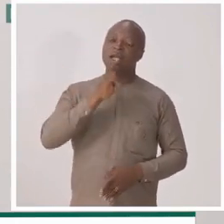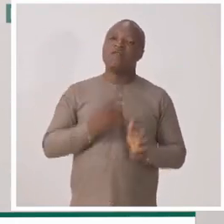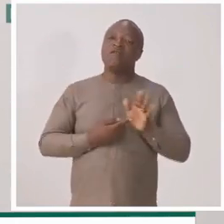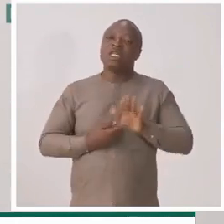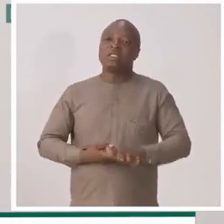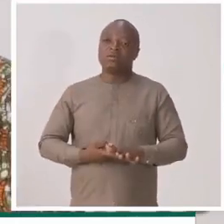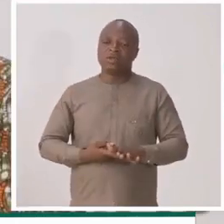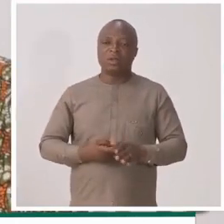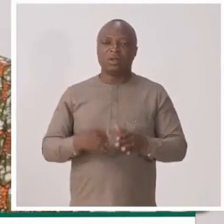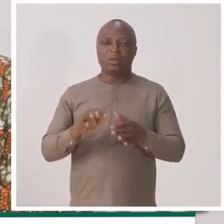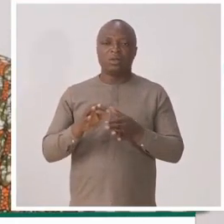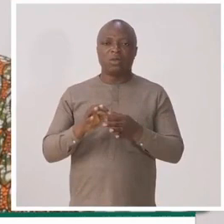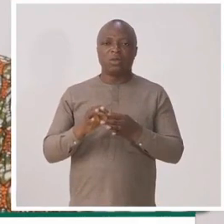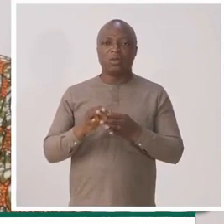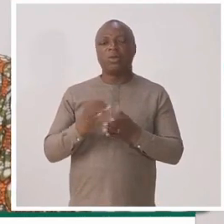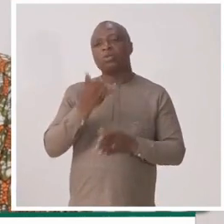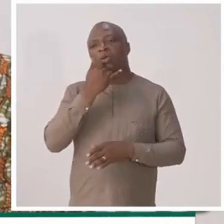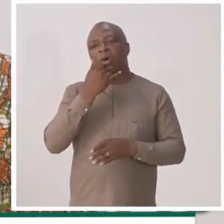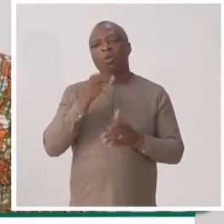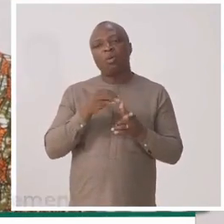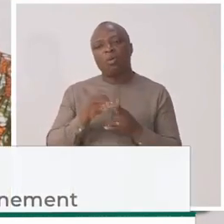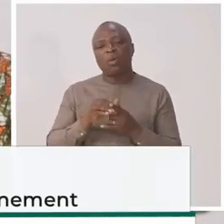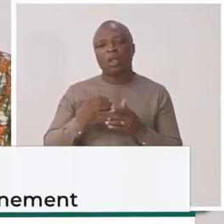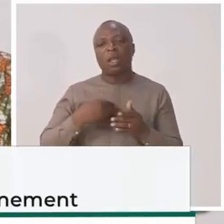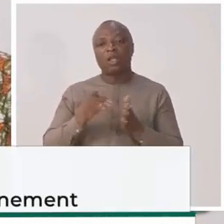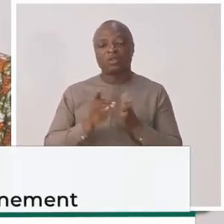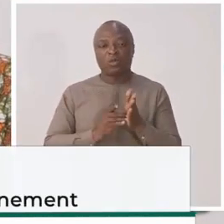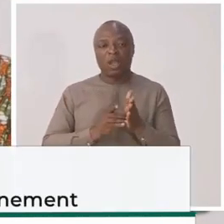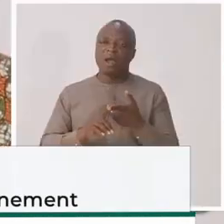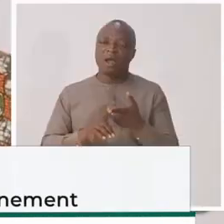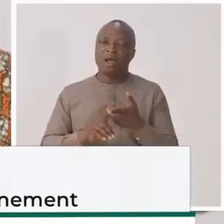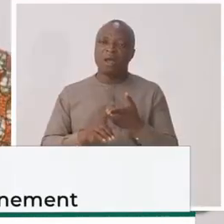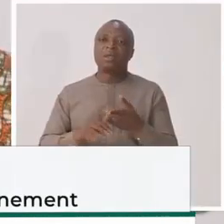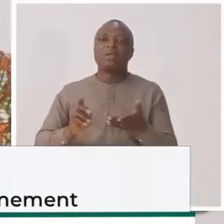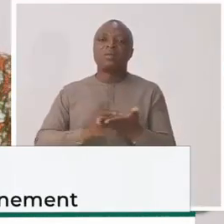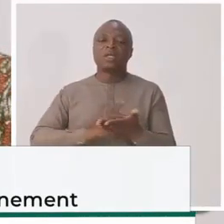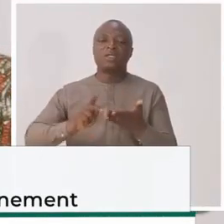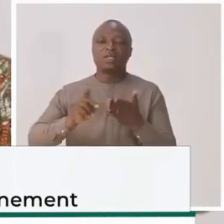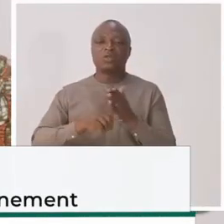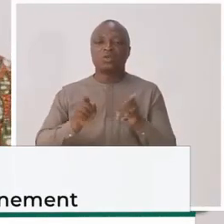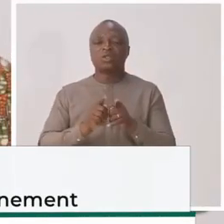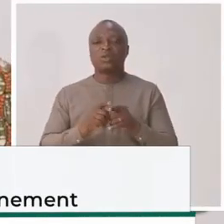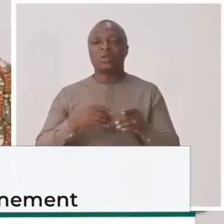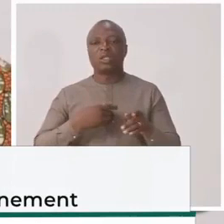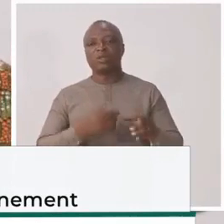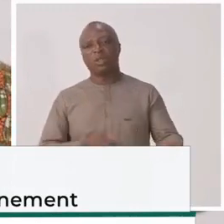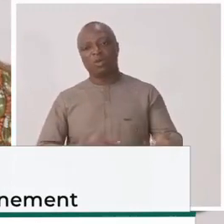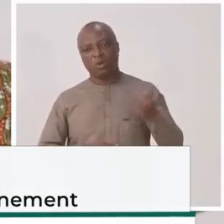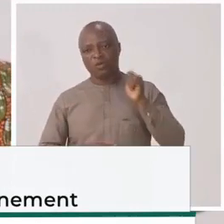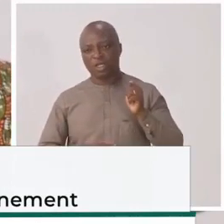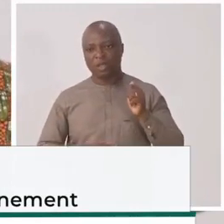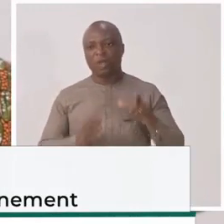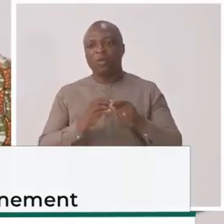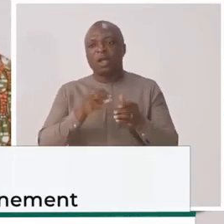est victime d'un tort ou alors qu'elle aura eu droit à des prestations qui lui ont été